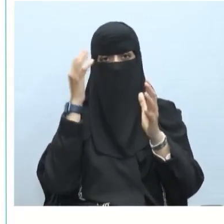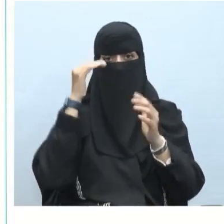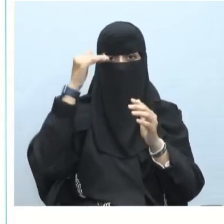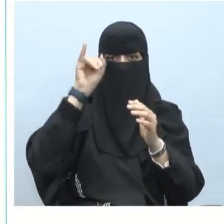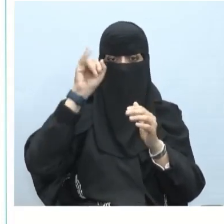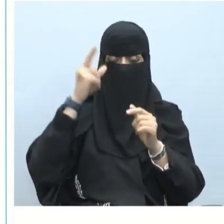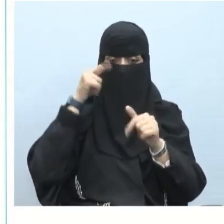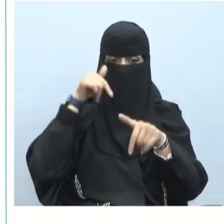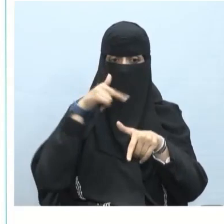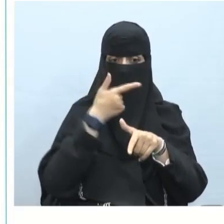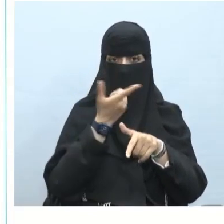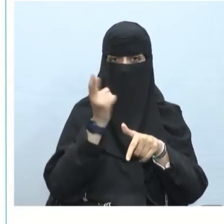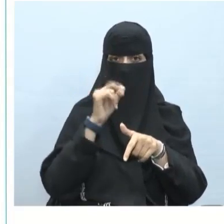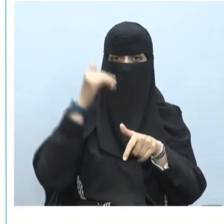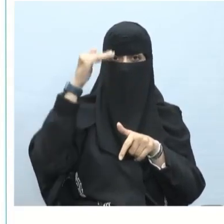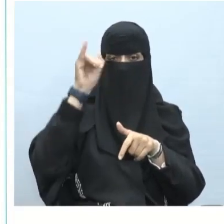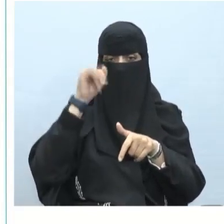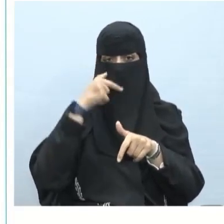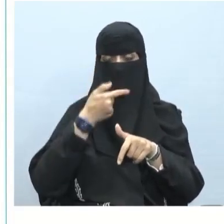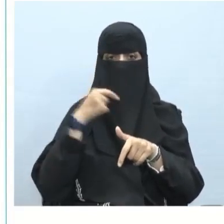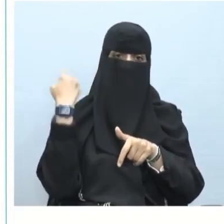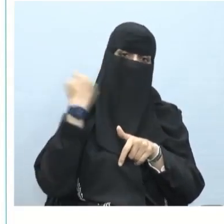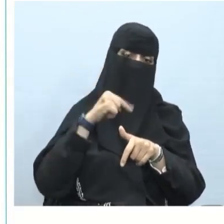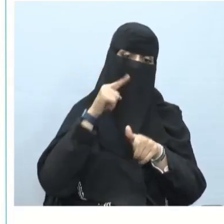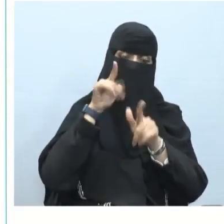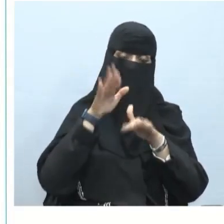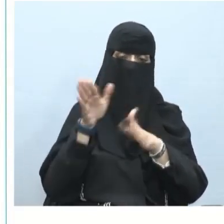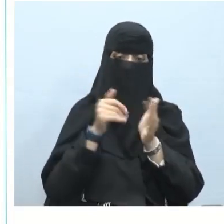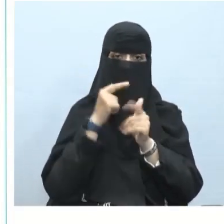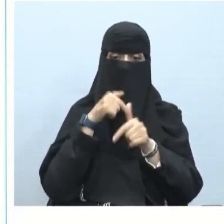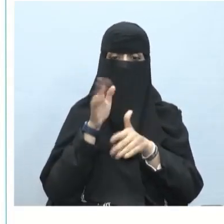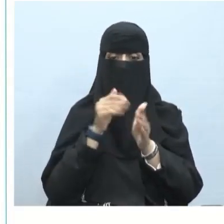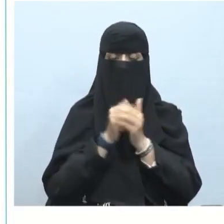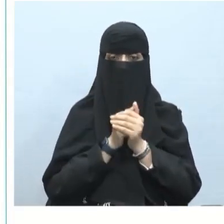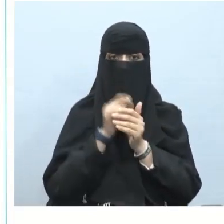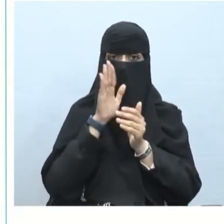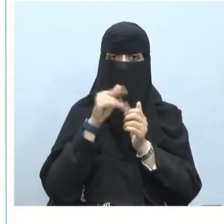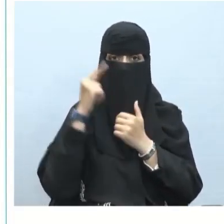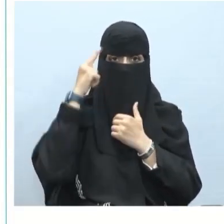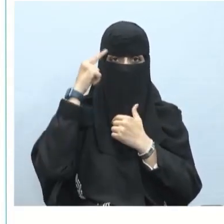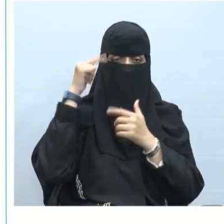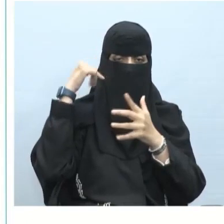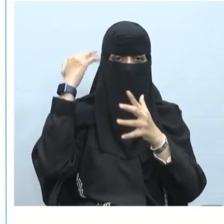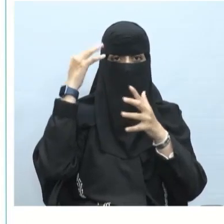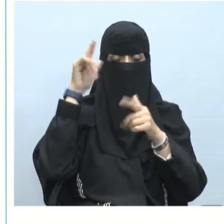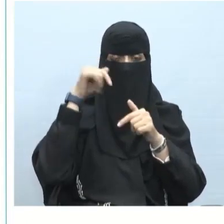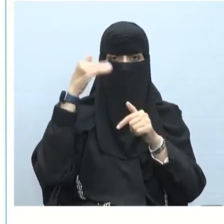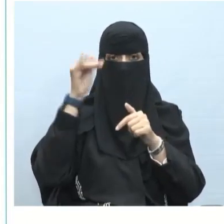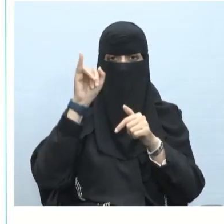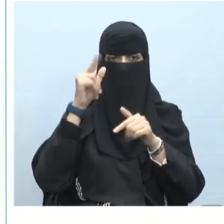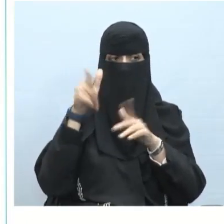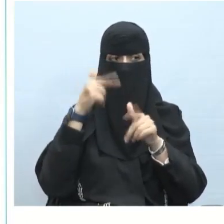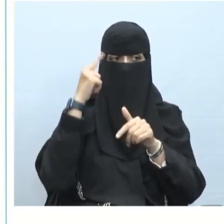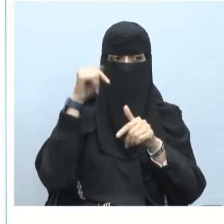خمر حرام رواه مسلم إذن كلما أسكر هذا العقل فهو خمر